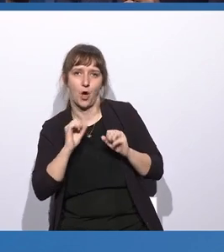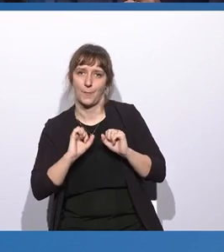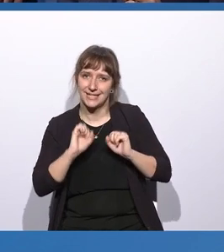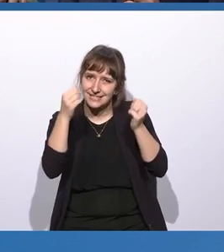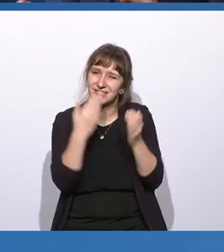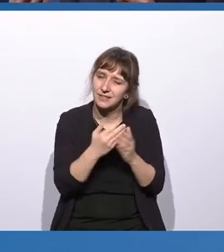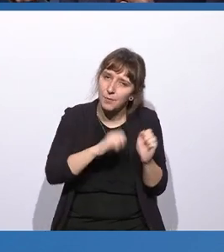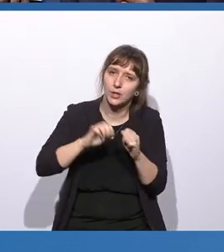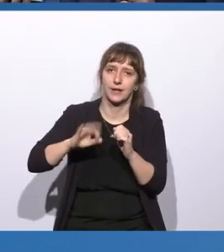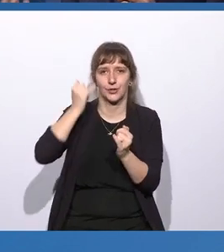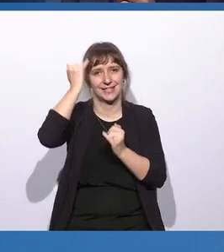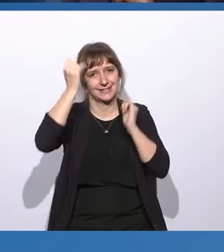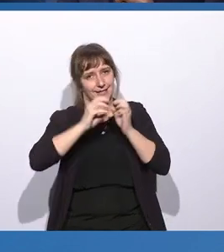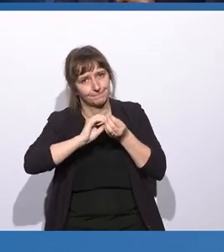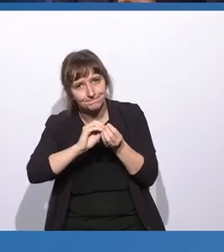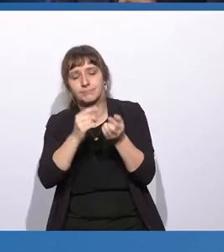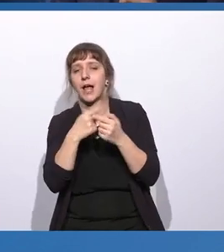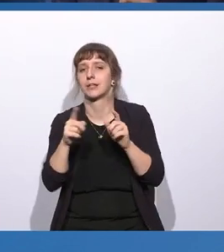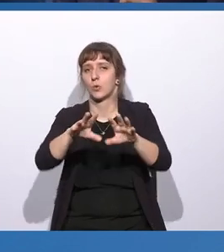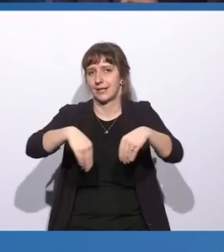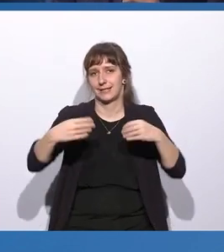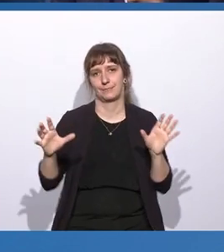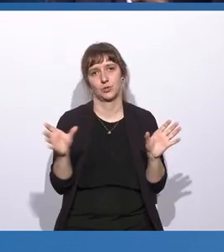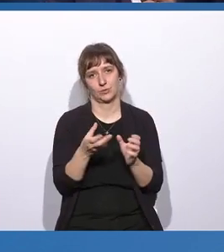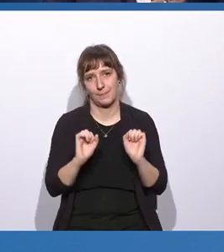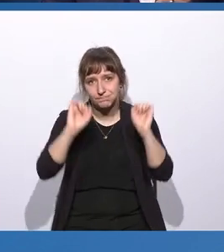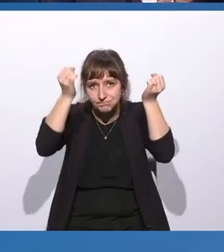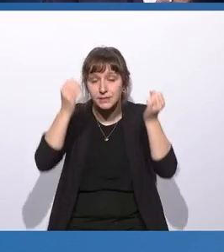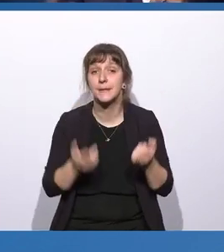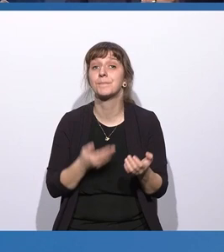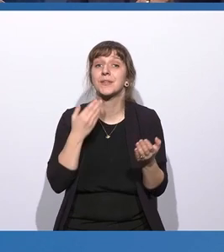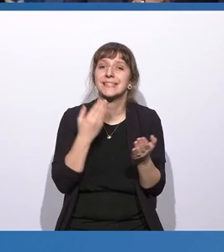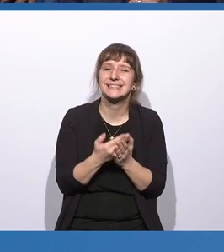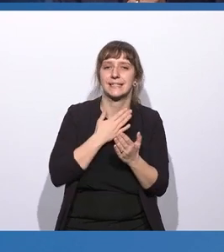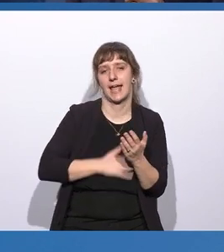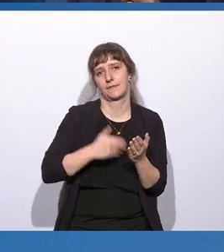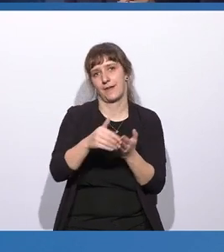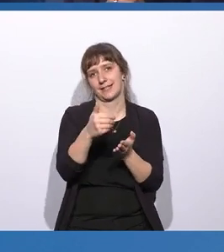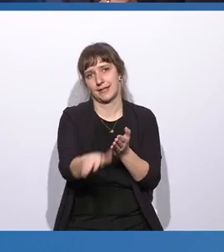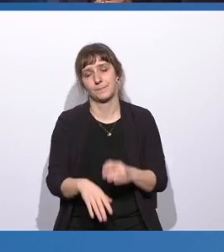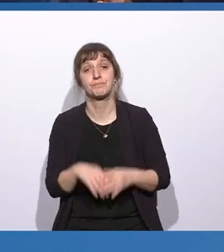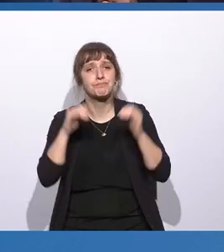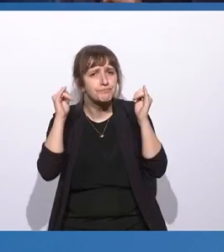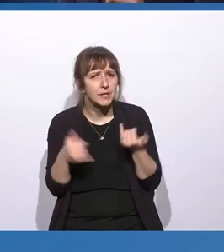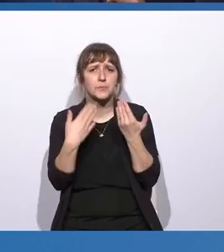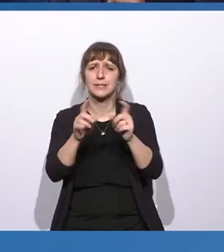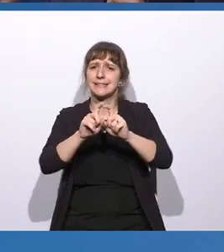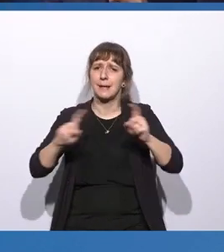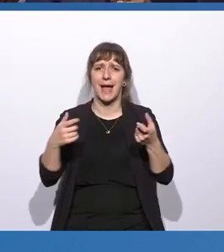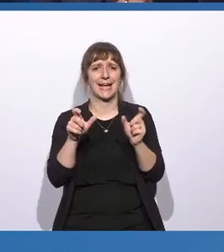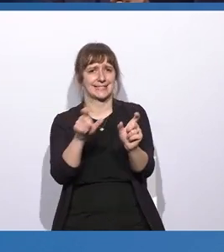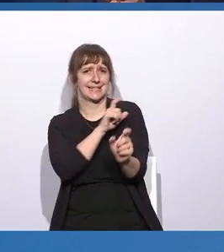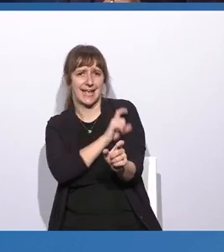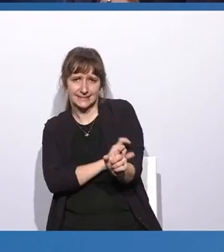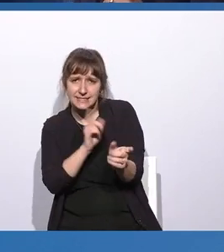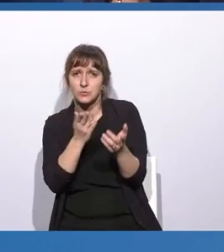ist, um solche Ideen zu entwickeln und auch mit anderen Unternehmen aufzusetzen. Und da möchten wir gerne weitermachen. So viel zum Thema Resilienz. Und jetzt,